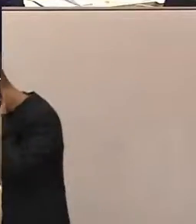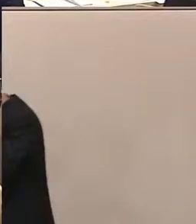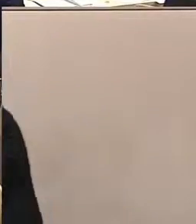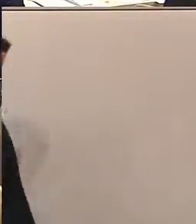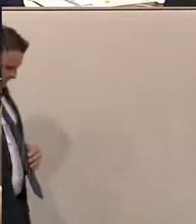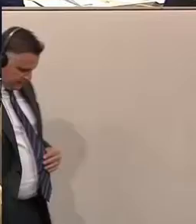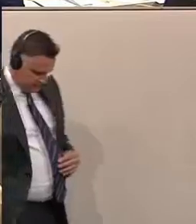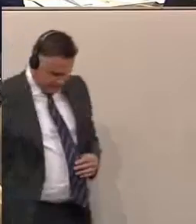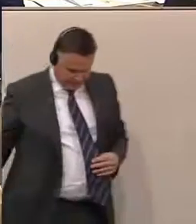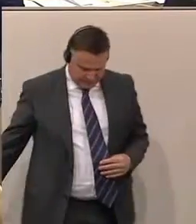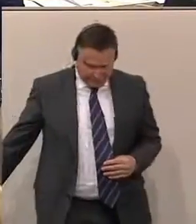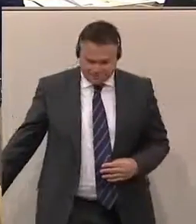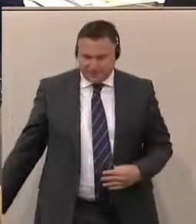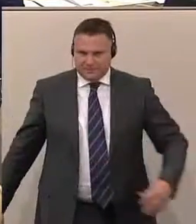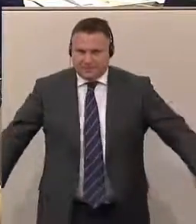Soweit Dagmar Belakowitsch von den Freiheitlichen.